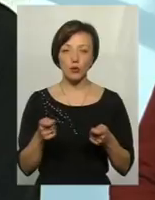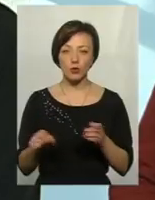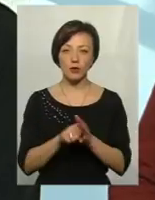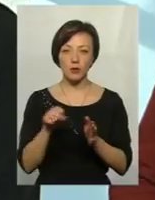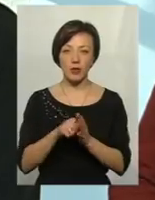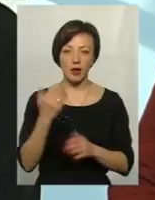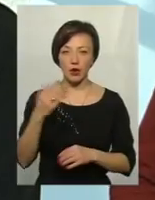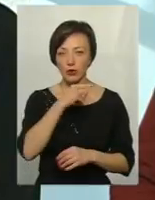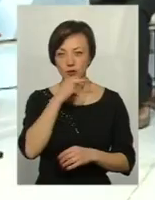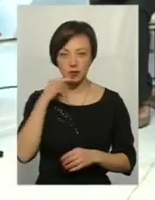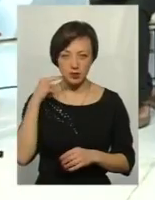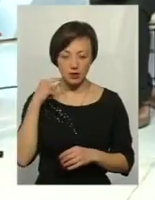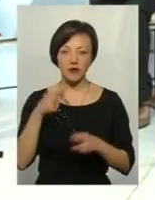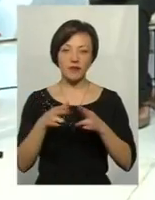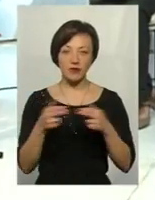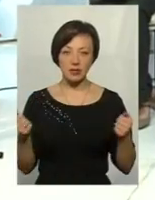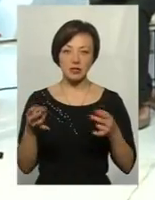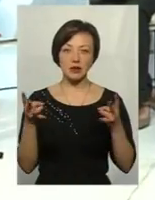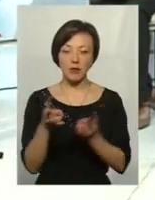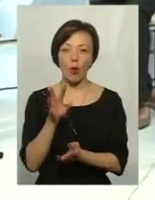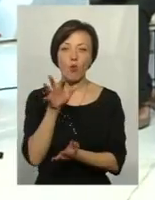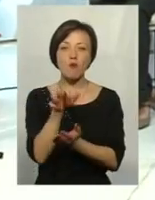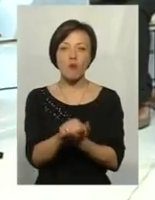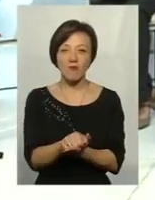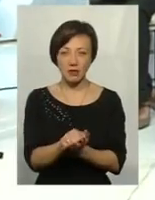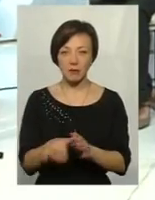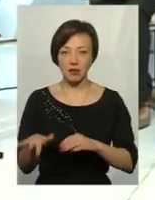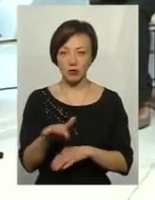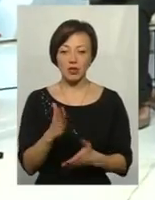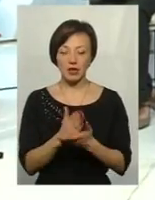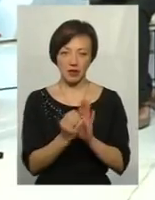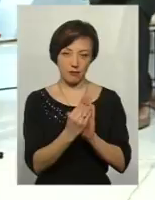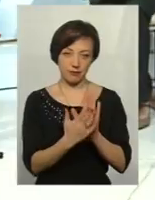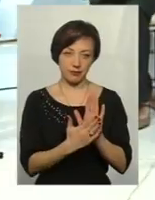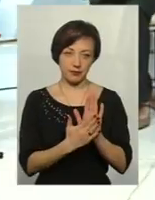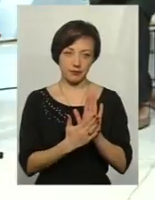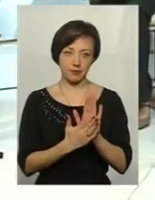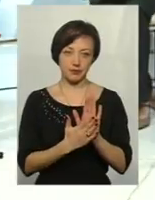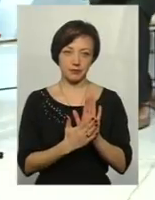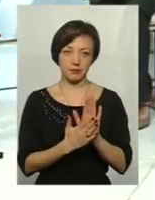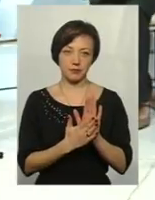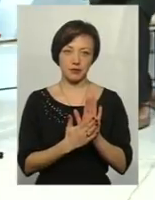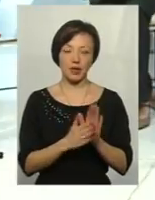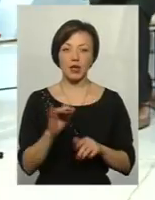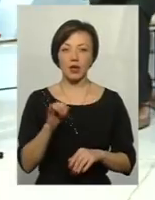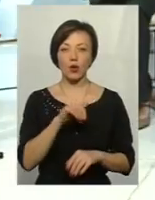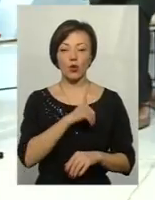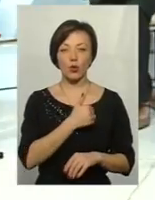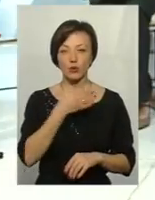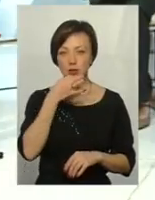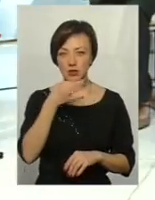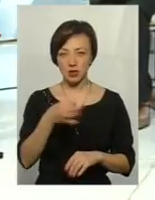Росії, Російської Федерації, визнати окупованими територіями є у нашому зверненні. І хочу сказати,